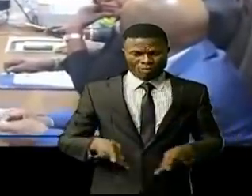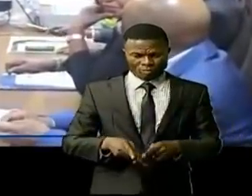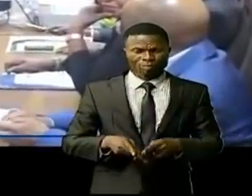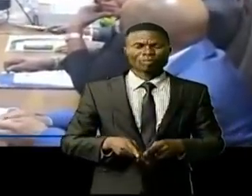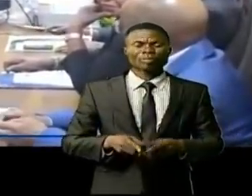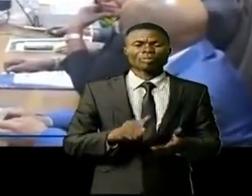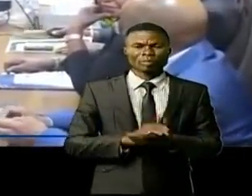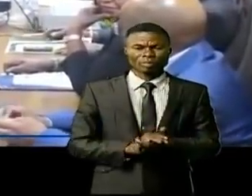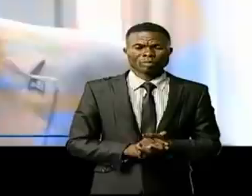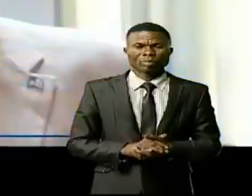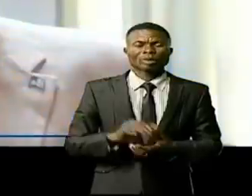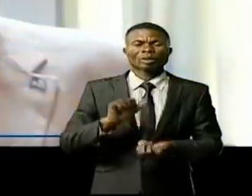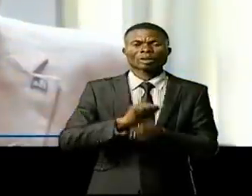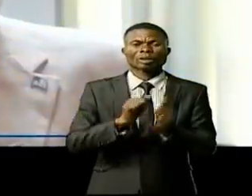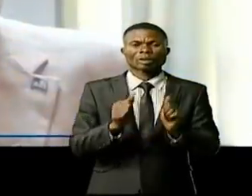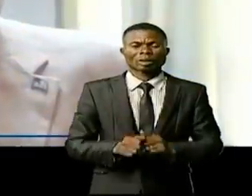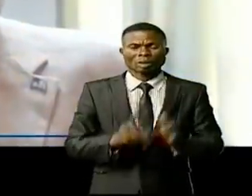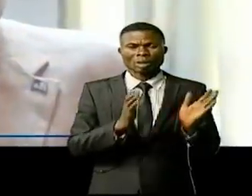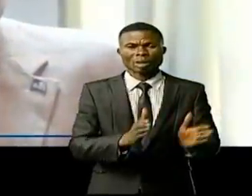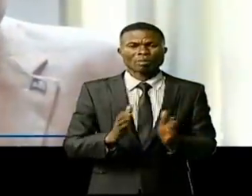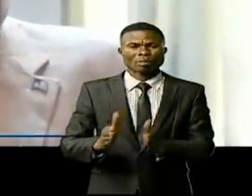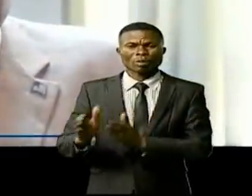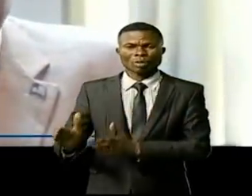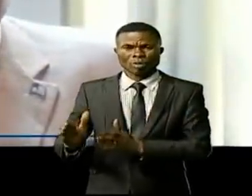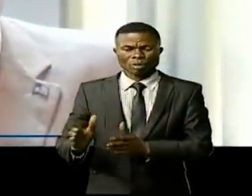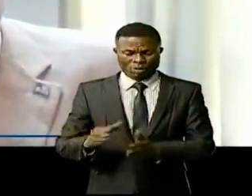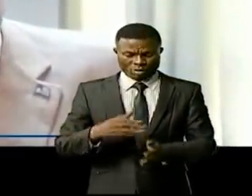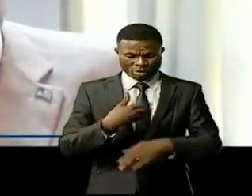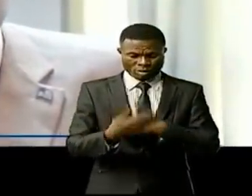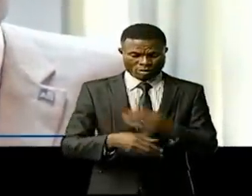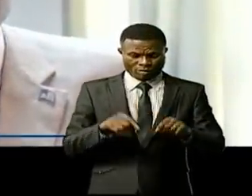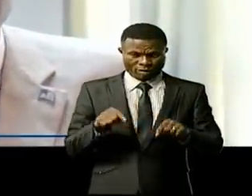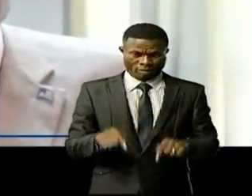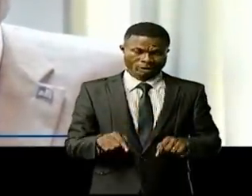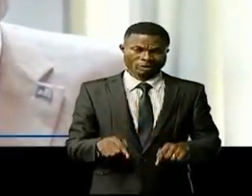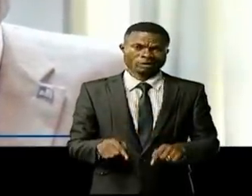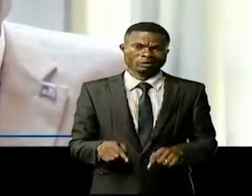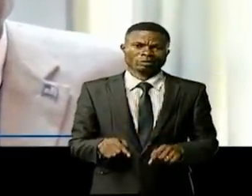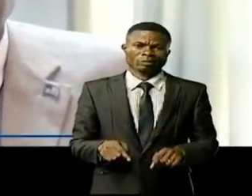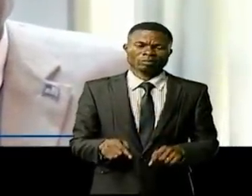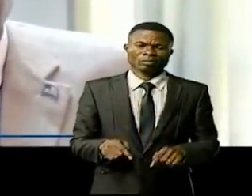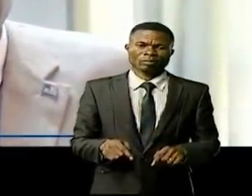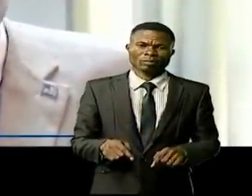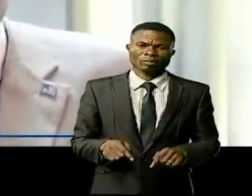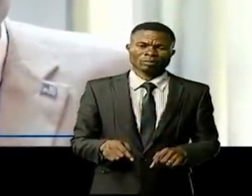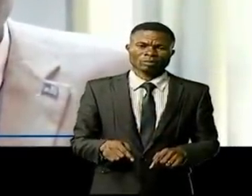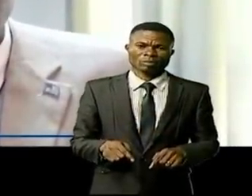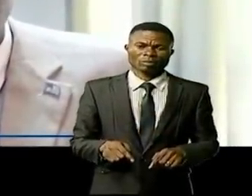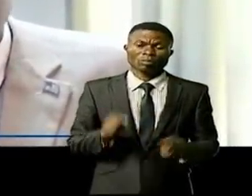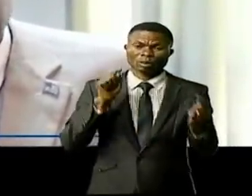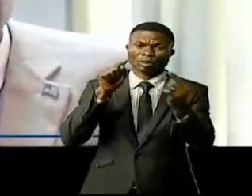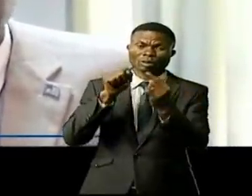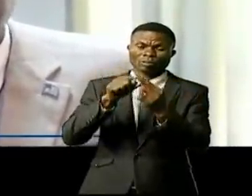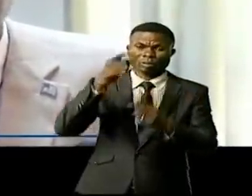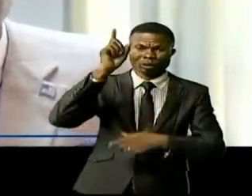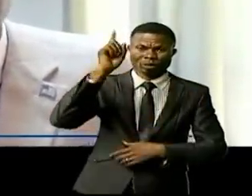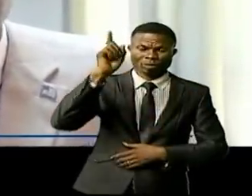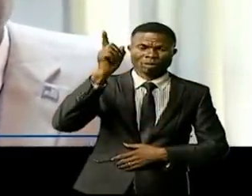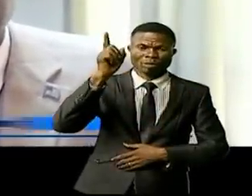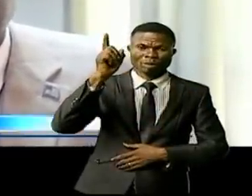cela. Les travaux préparatoires que nous sommes en train de diriger ont pour objet